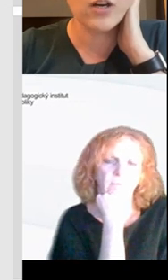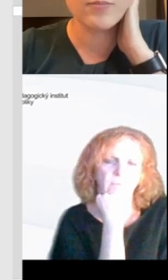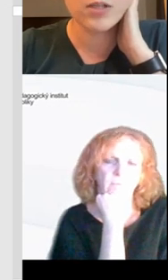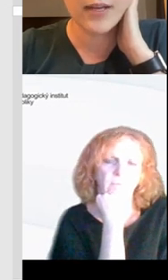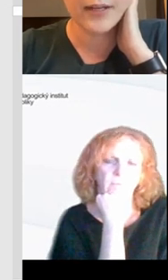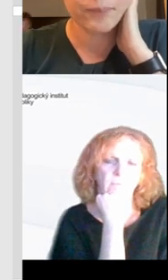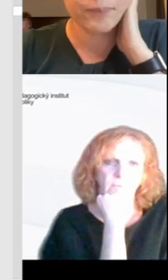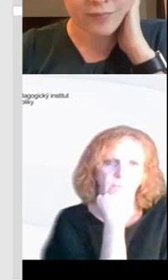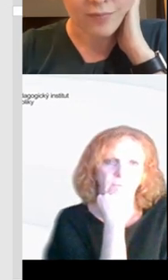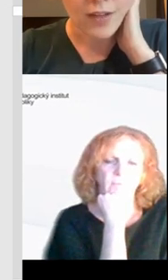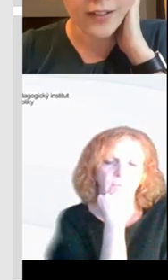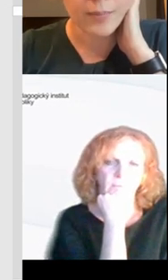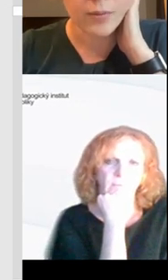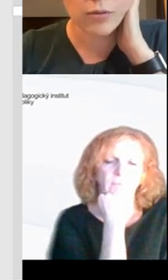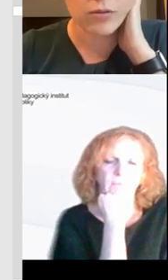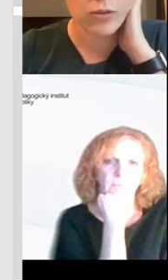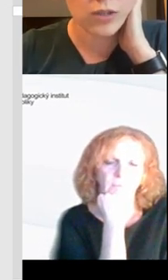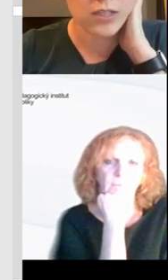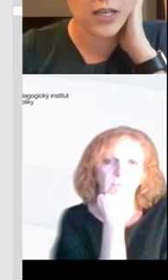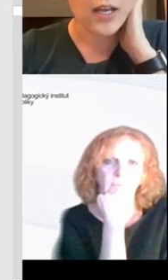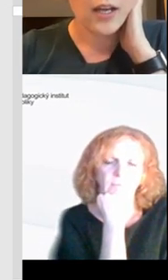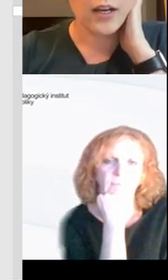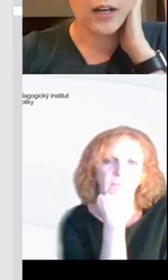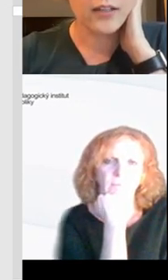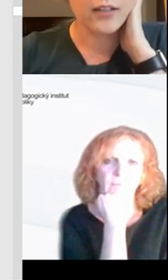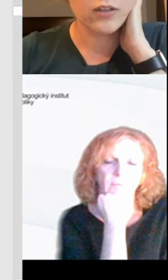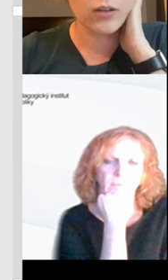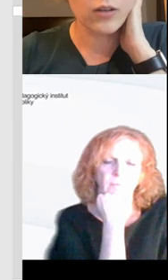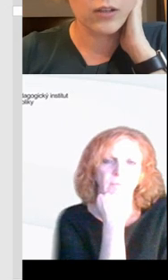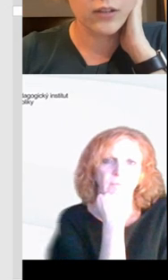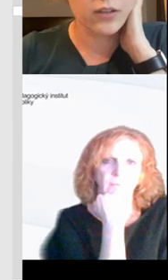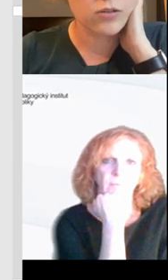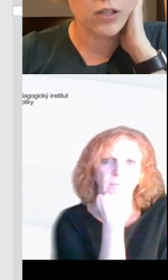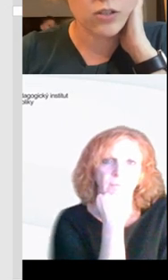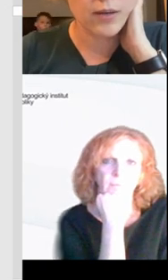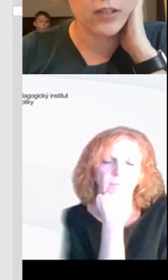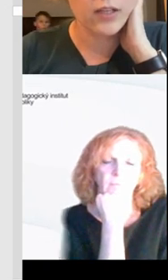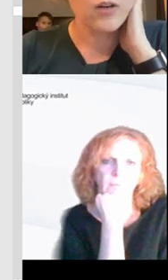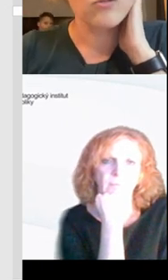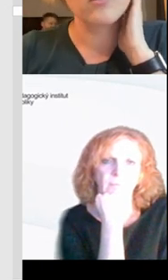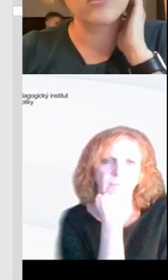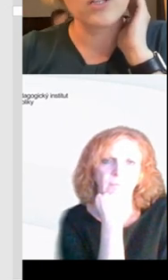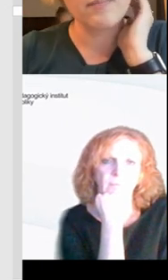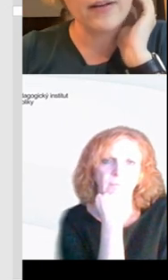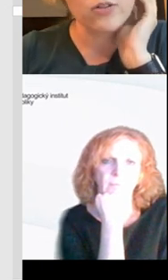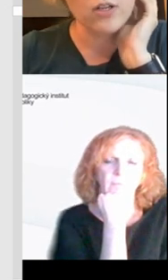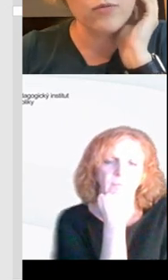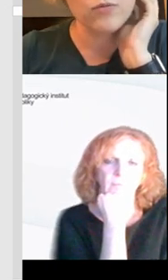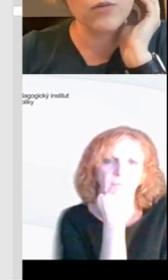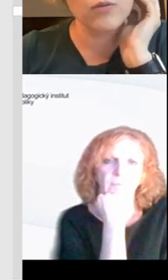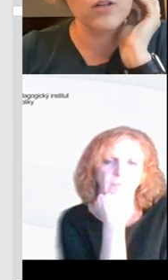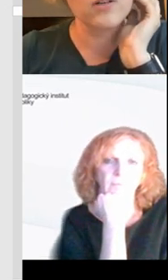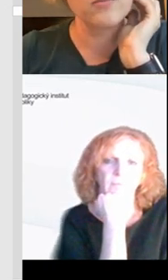třiokínkový příběh je naprosto dostačující. Děti to strašně baví. Už jenom to, že ty